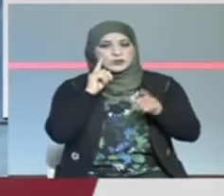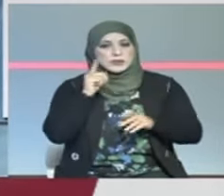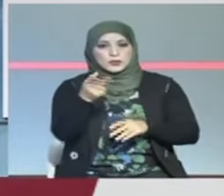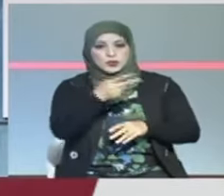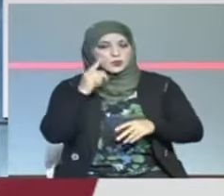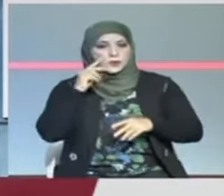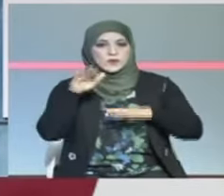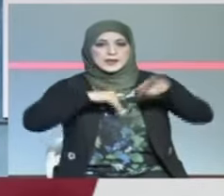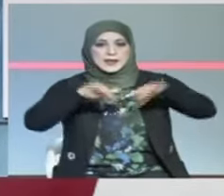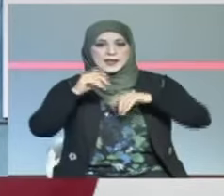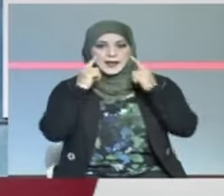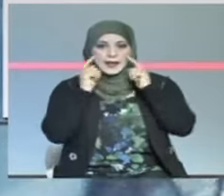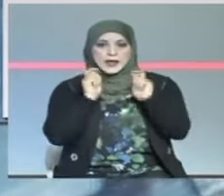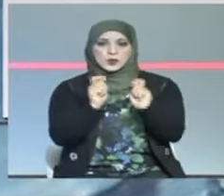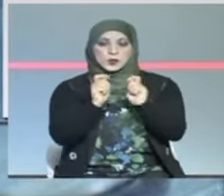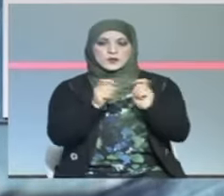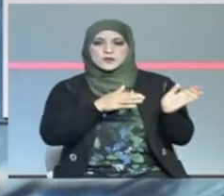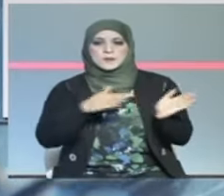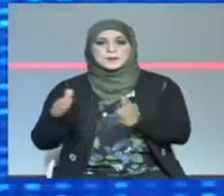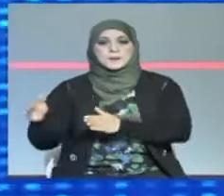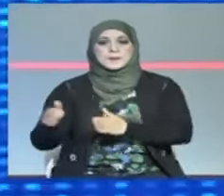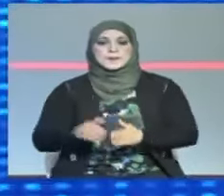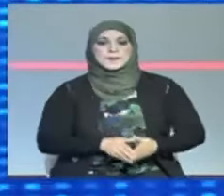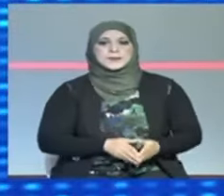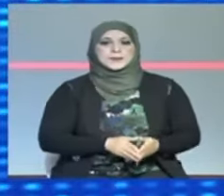لملازمة الحذر